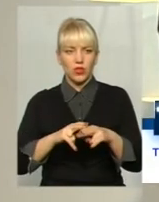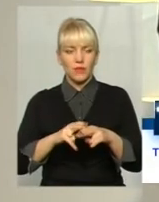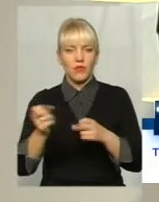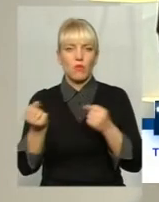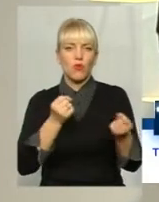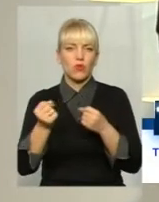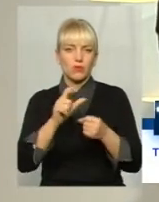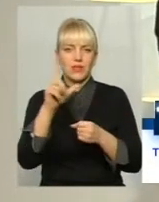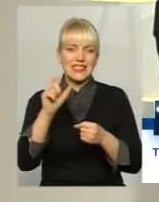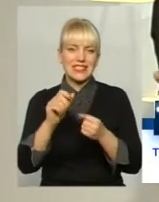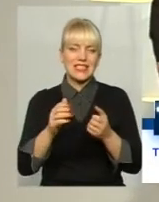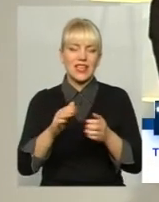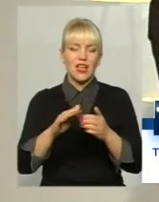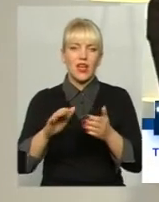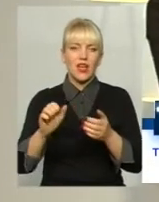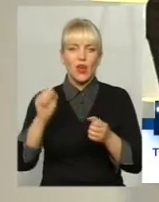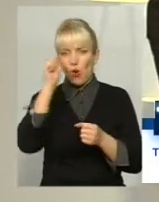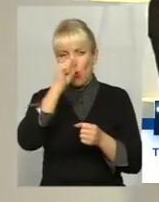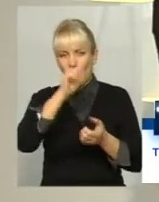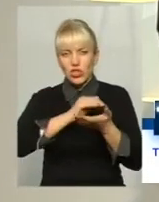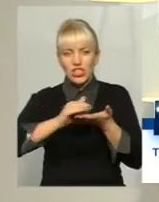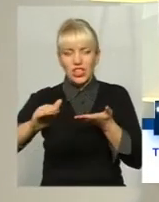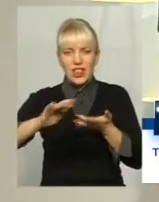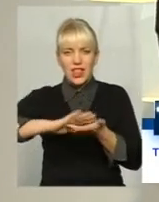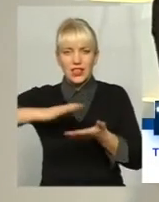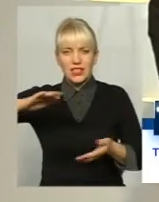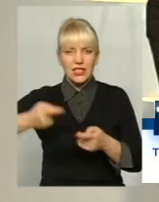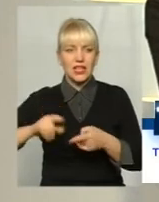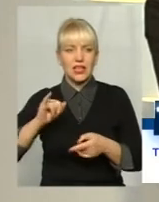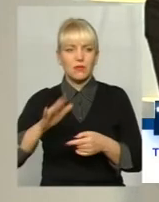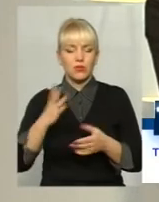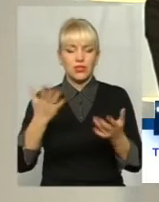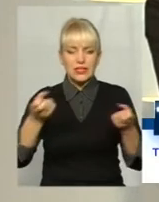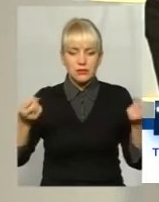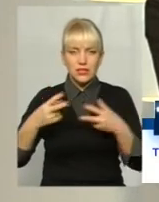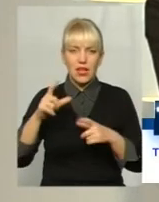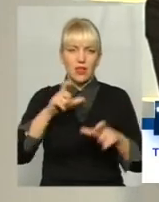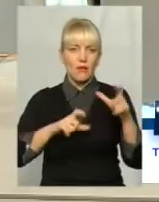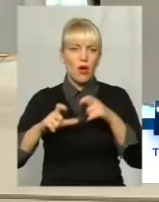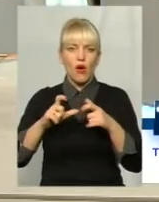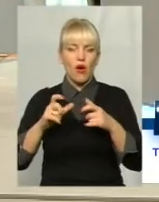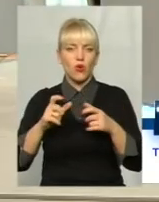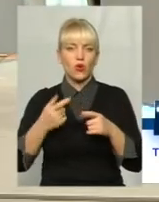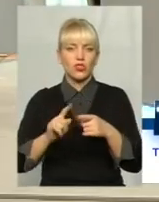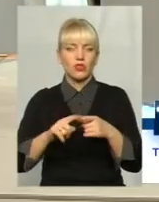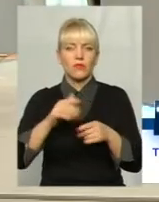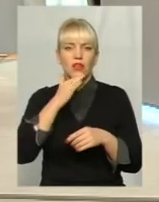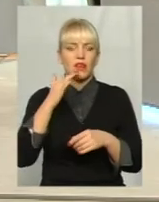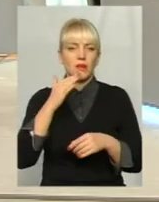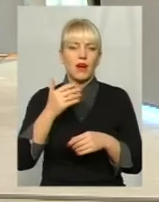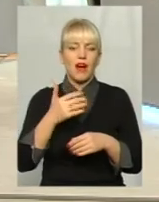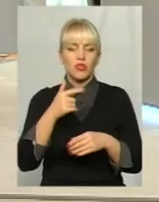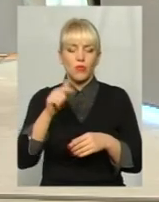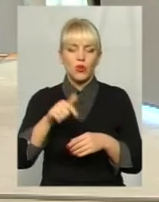з ожеледицею, так, і на центральних вулицях будуть чимось там, якимось спеціальним розчином. І дуже багато про це